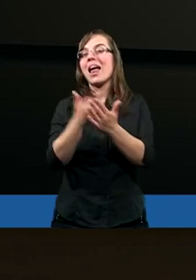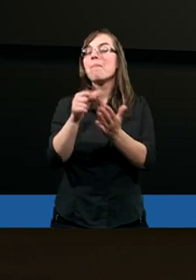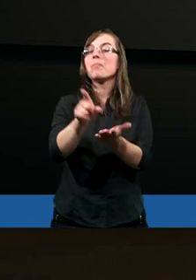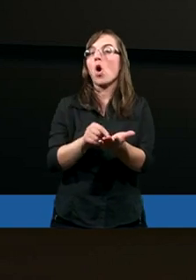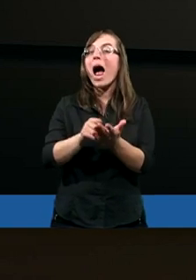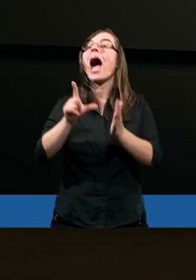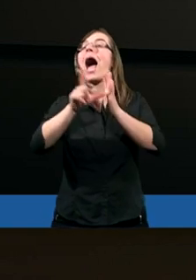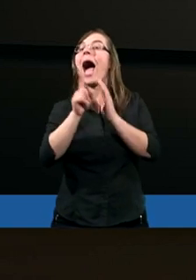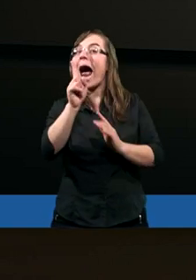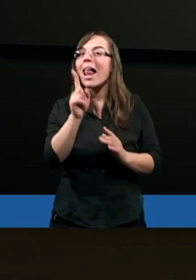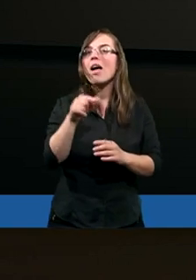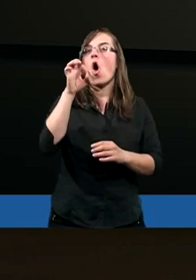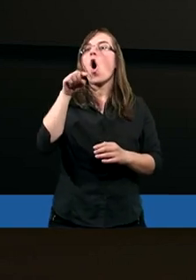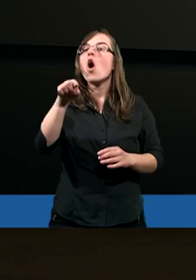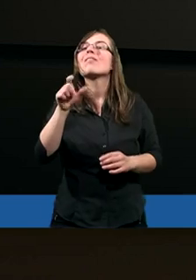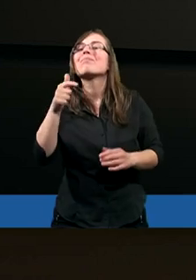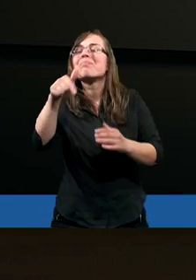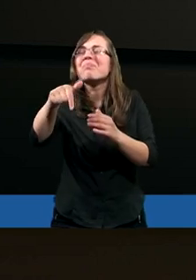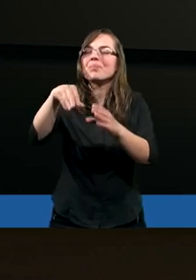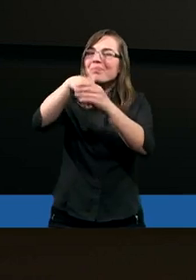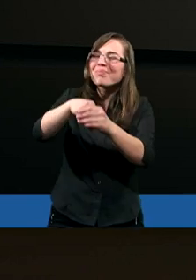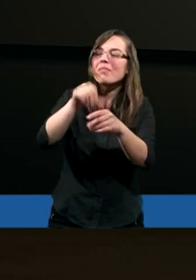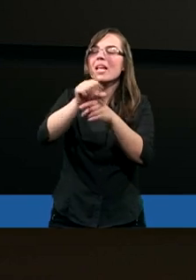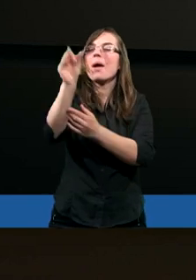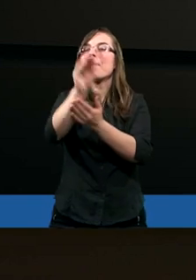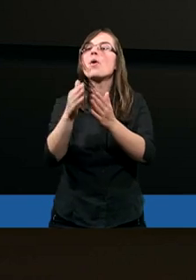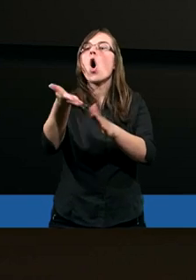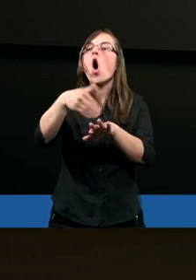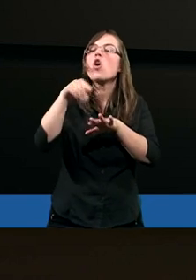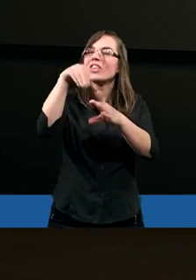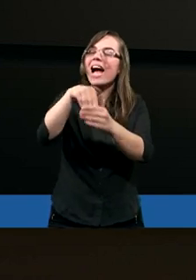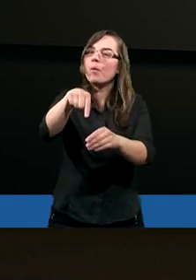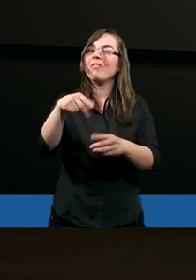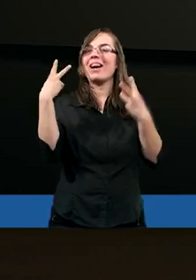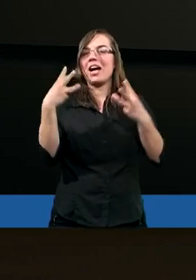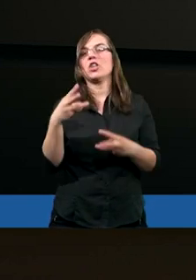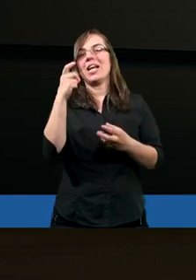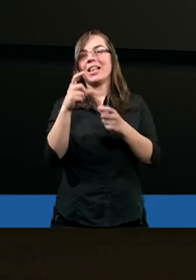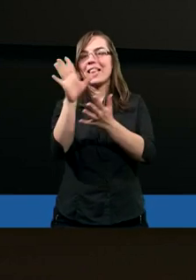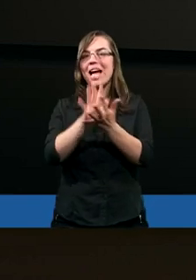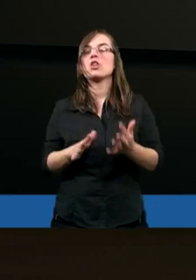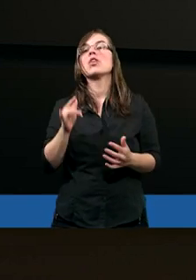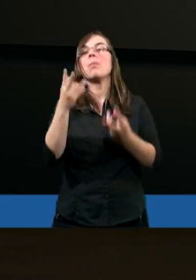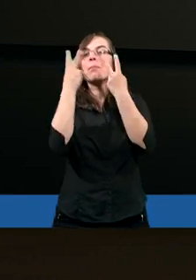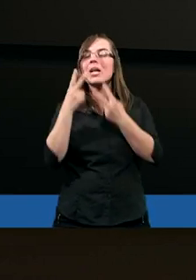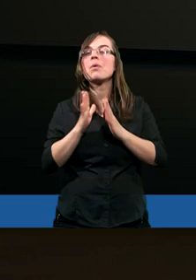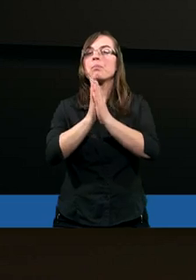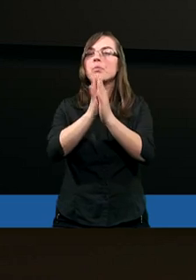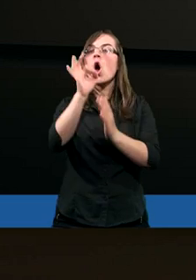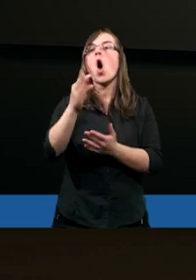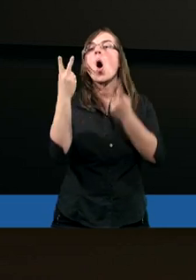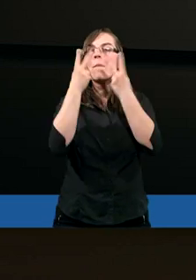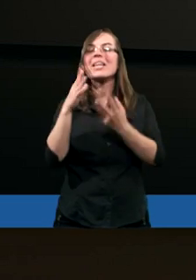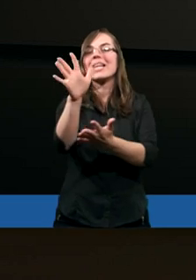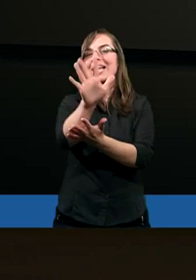Piotra, ale o tym, o czym on pisze w całym rozdziale. Więc przejdźmy dalej i przeczytajmy, jakbym mogła poprosić o przeczytanie